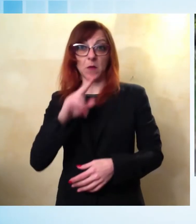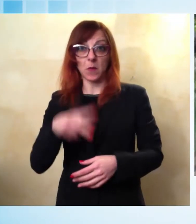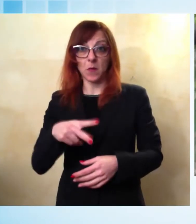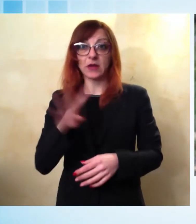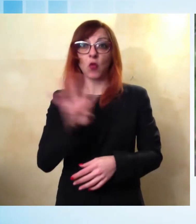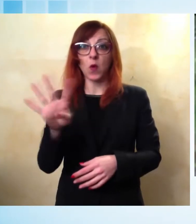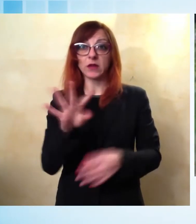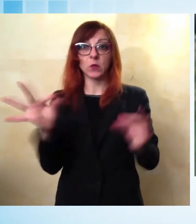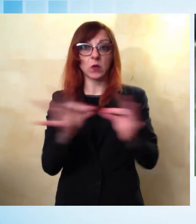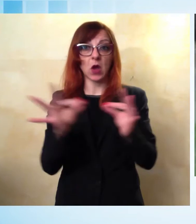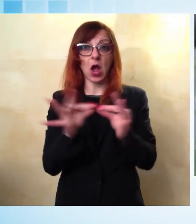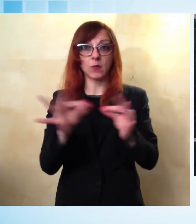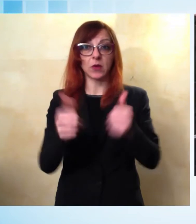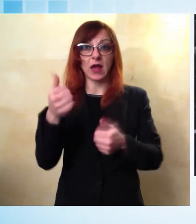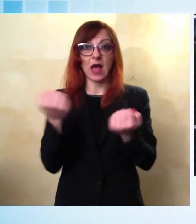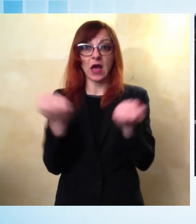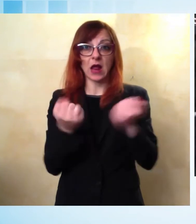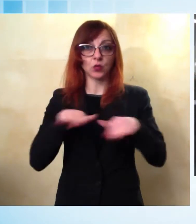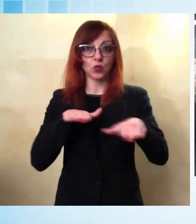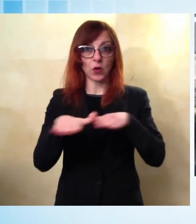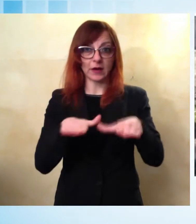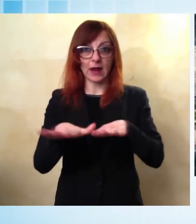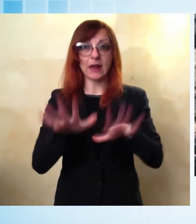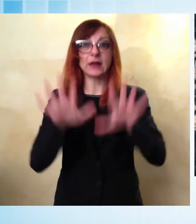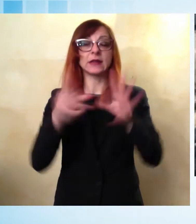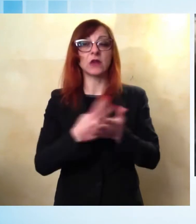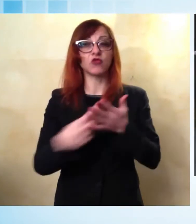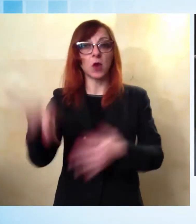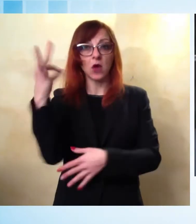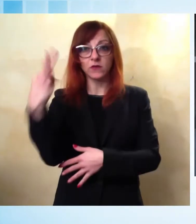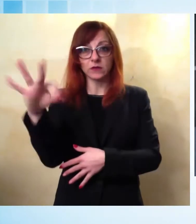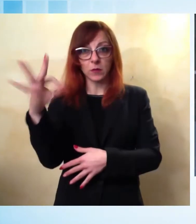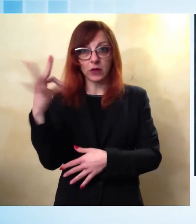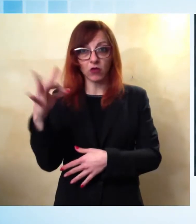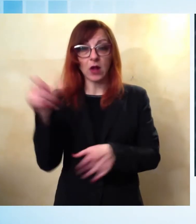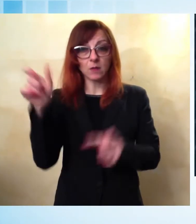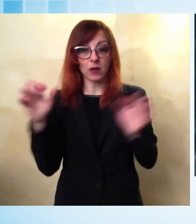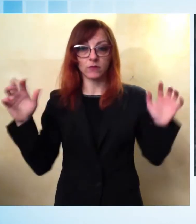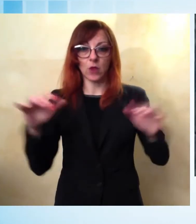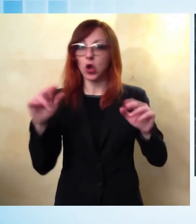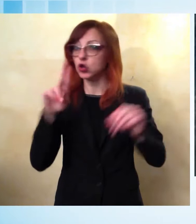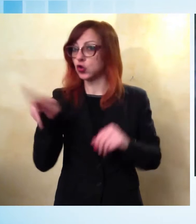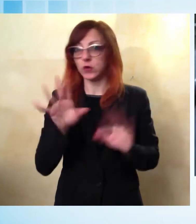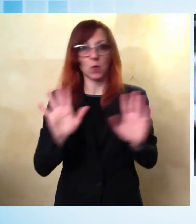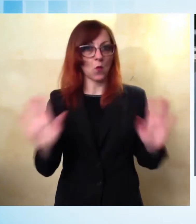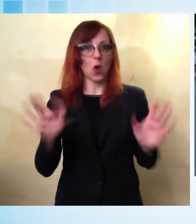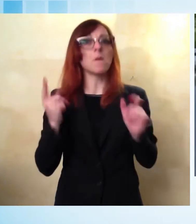di campioni. Dieci prove speciali da affrontare, corsa senza il pubblico ma con tante dirette su Noi TV.